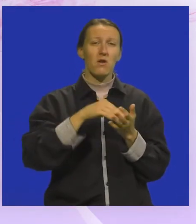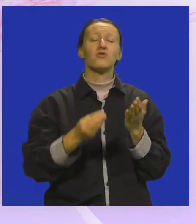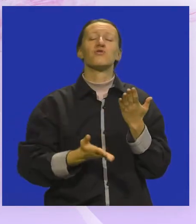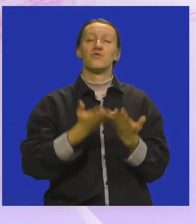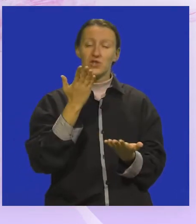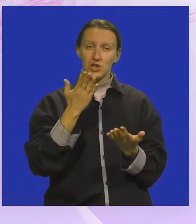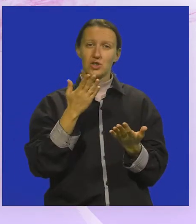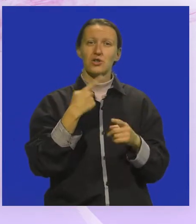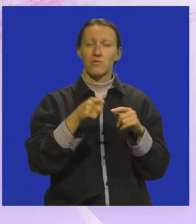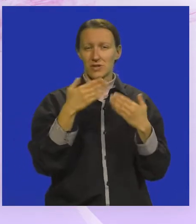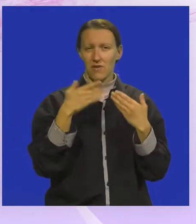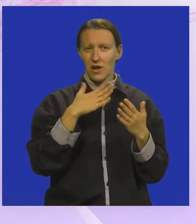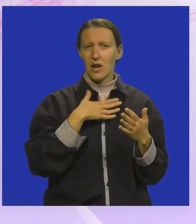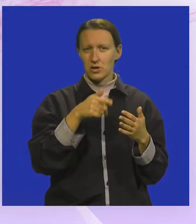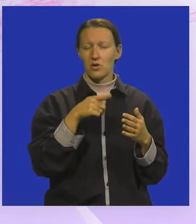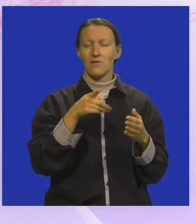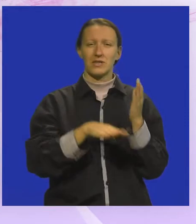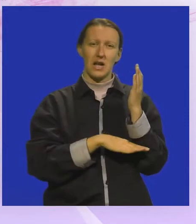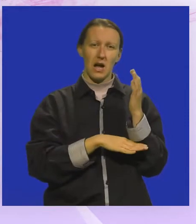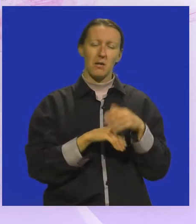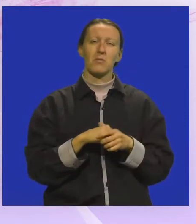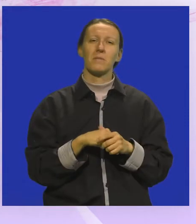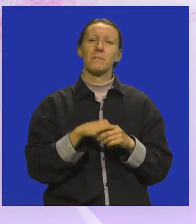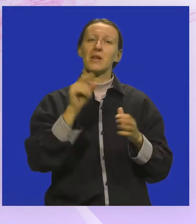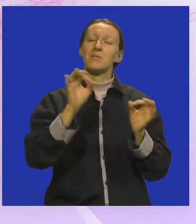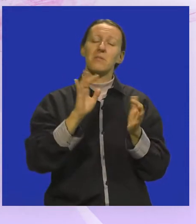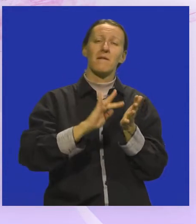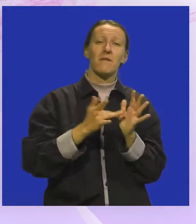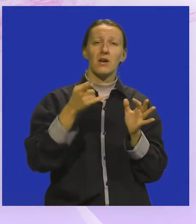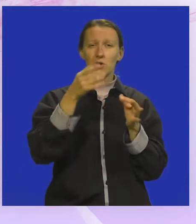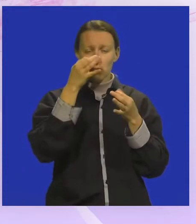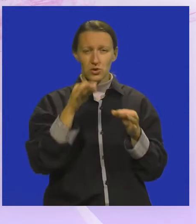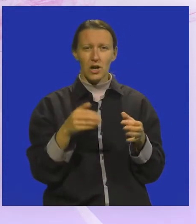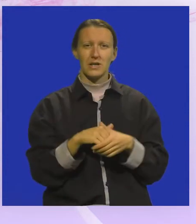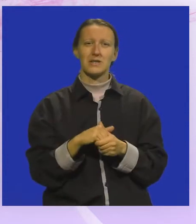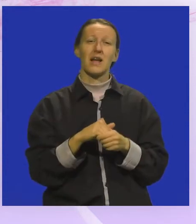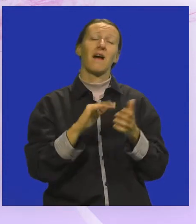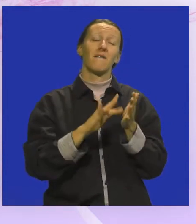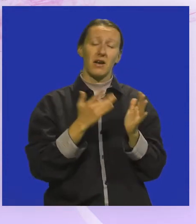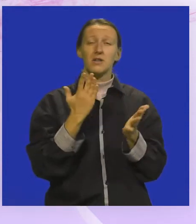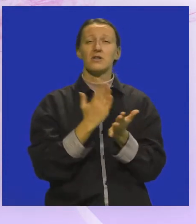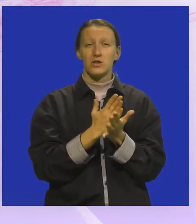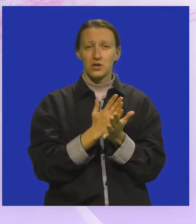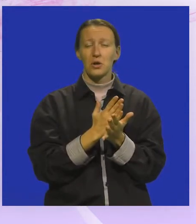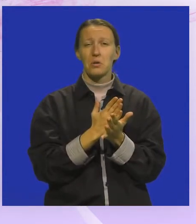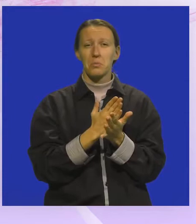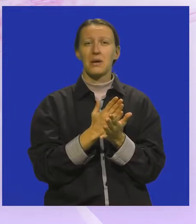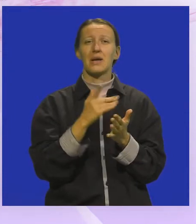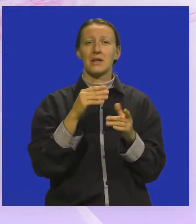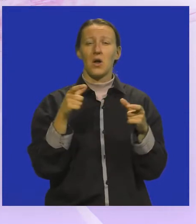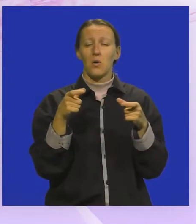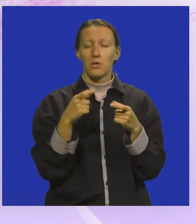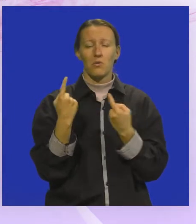više zaživjeti upravo zahvaljujući našoj ladonji. Primate li neku feštu u njoj učast? Pa fešta će biti u